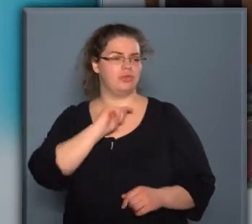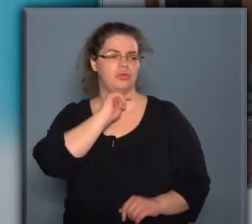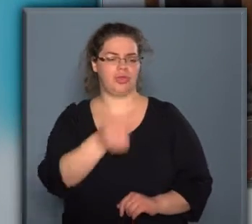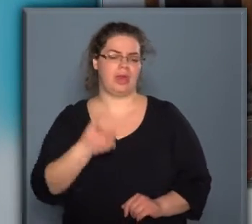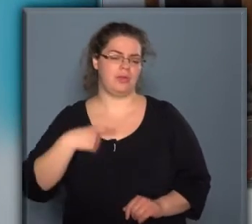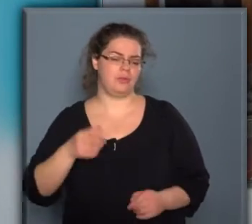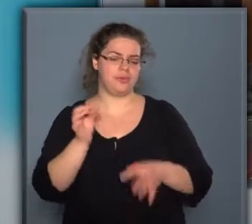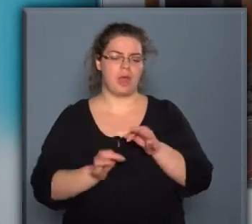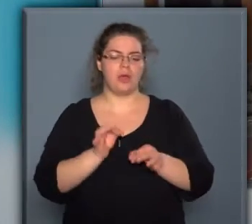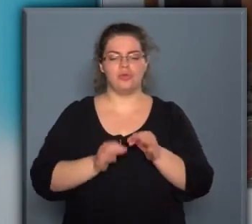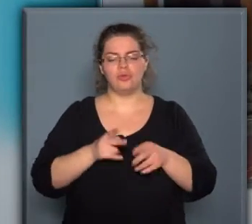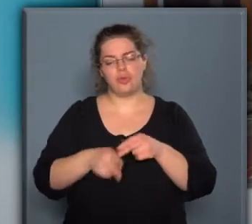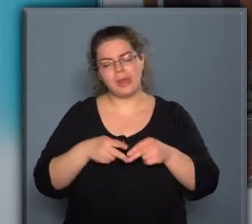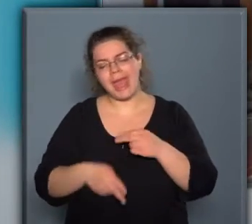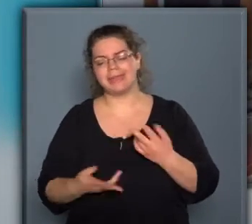szüreti